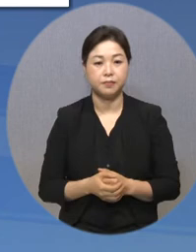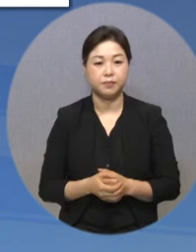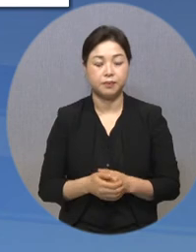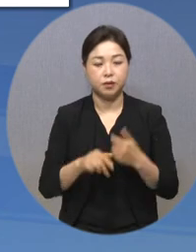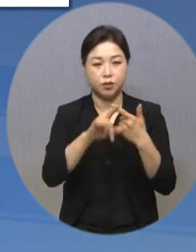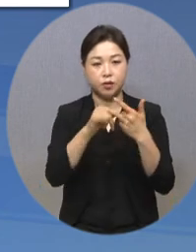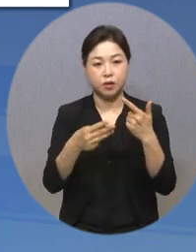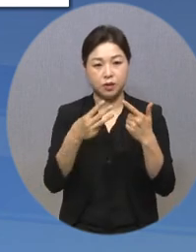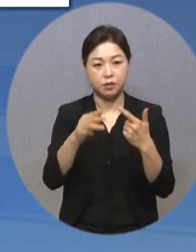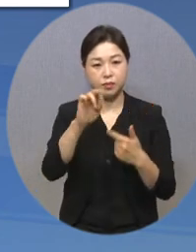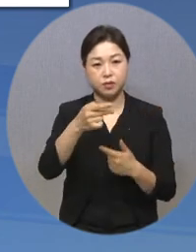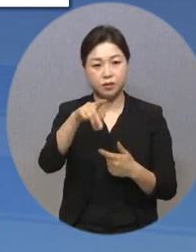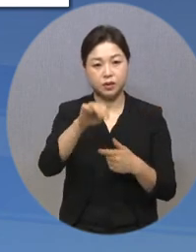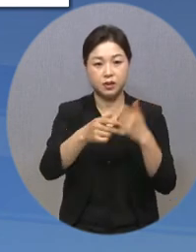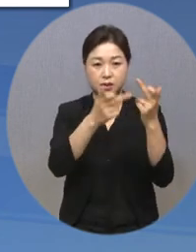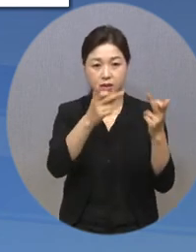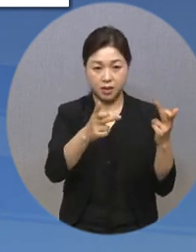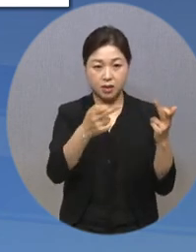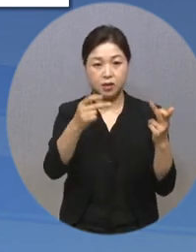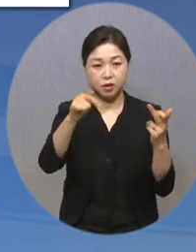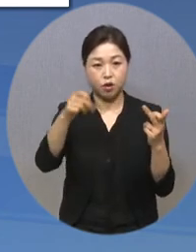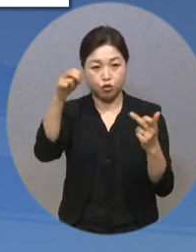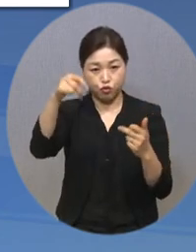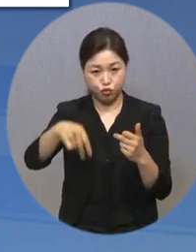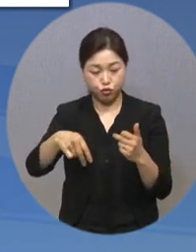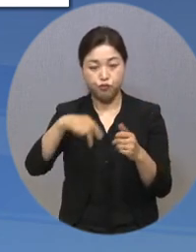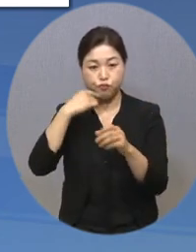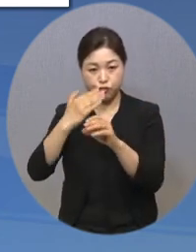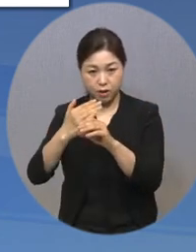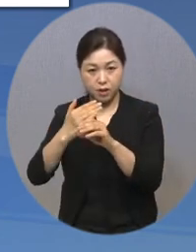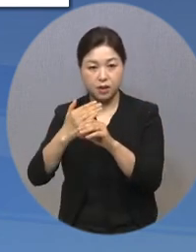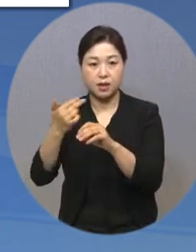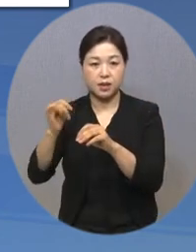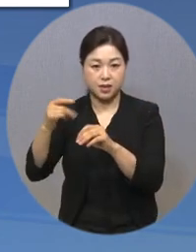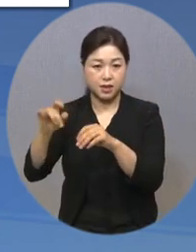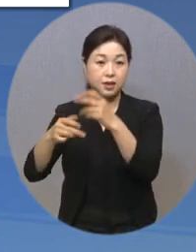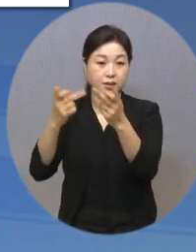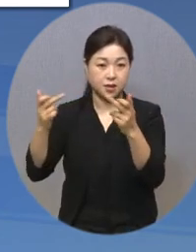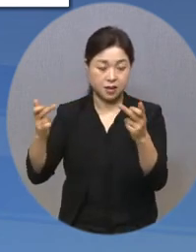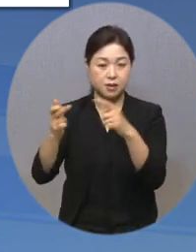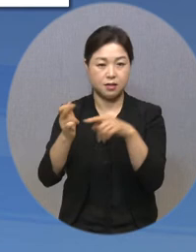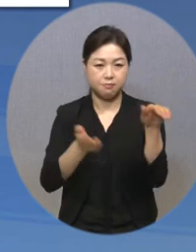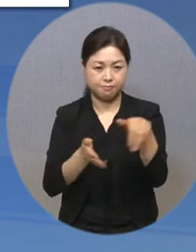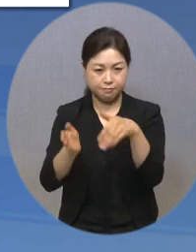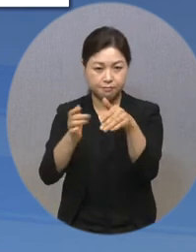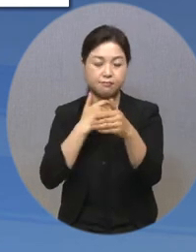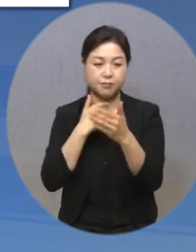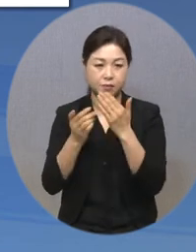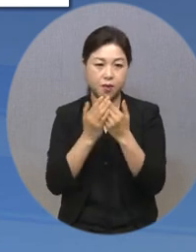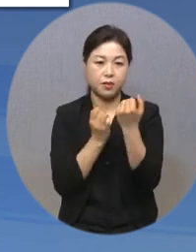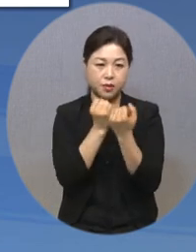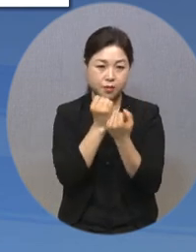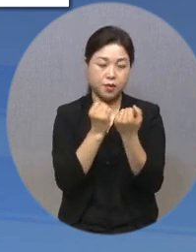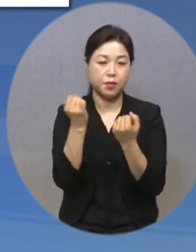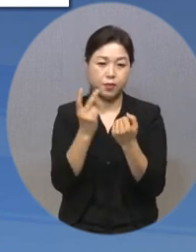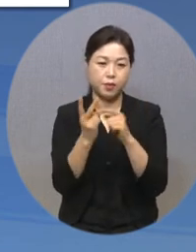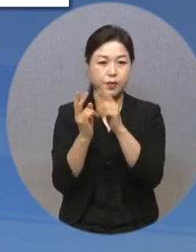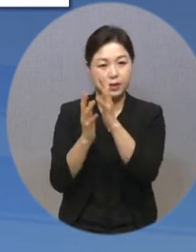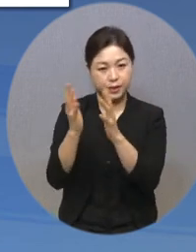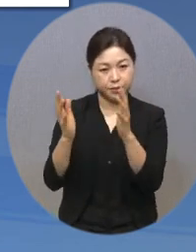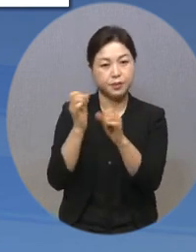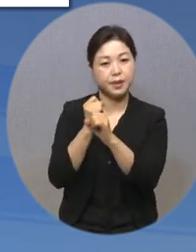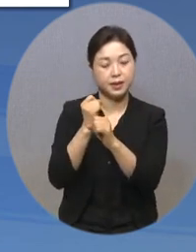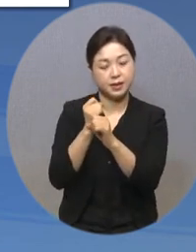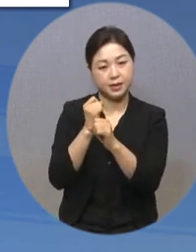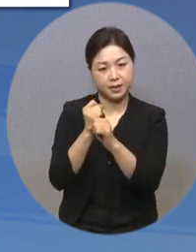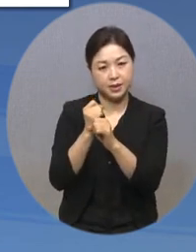6월 3일 무등산을 시작으로 더규산과 북한산, 내장산에서는 탐방로 체험과 해설, 반려식물 만들기